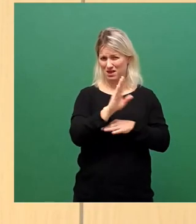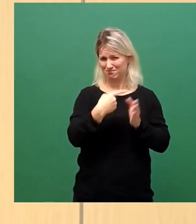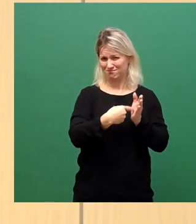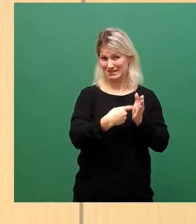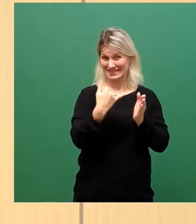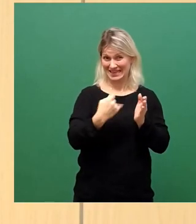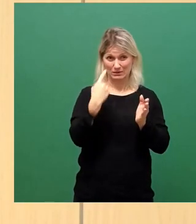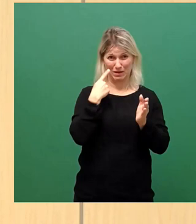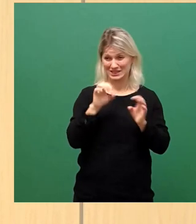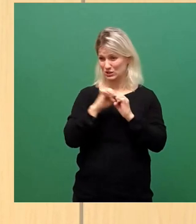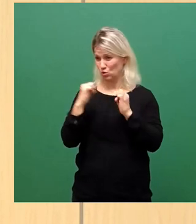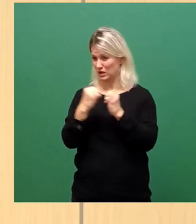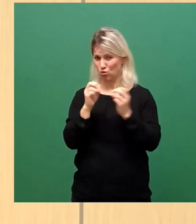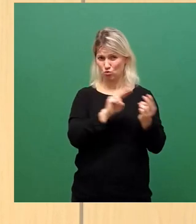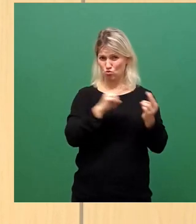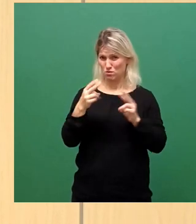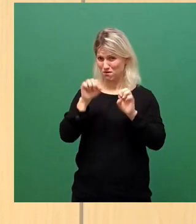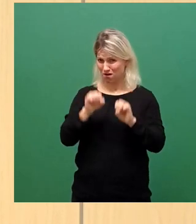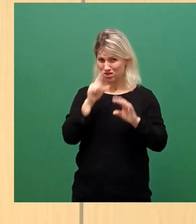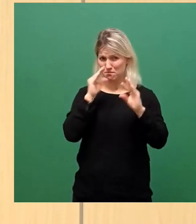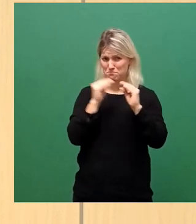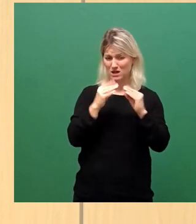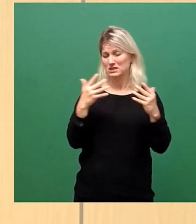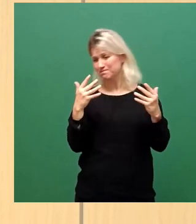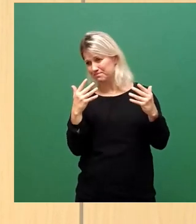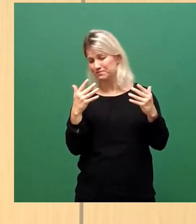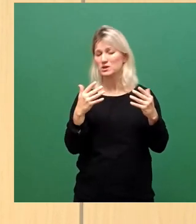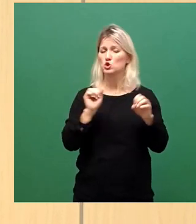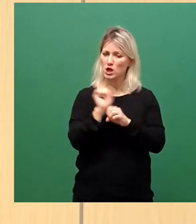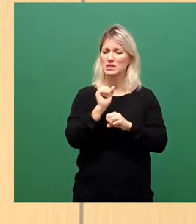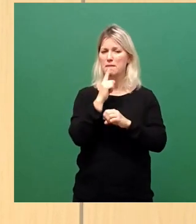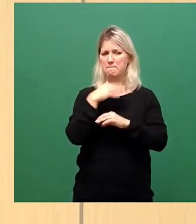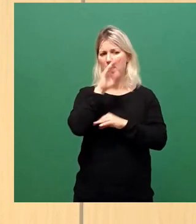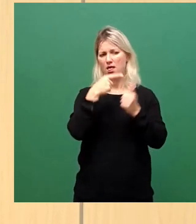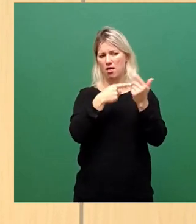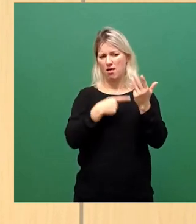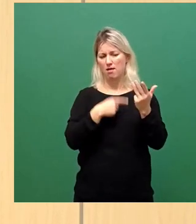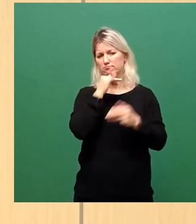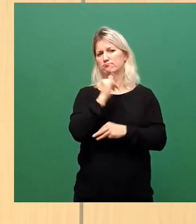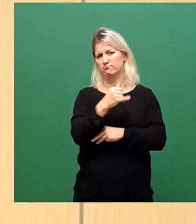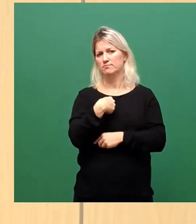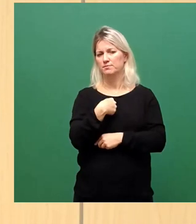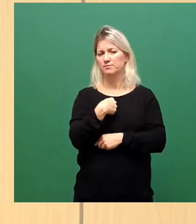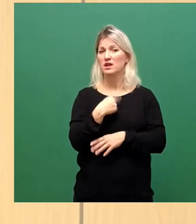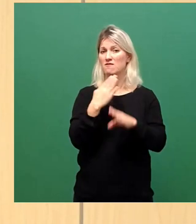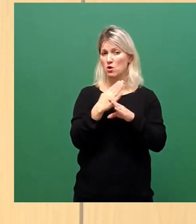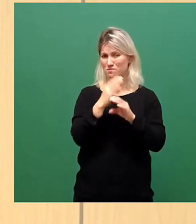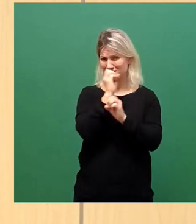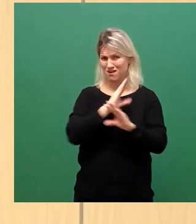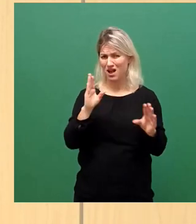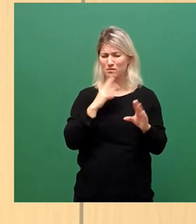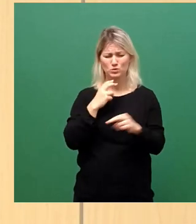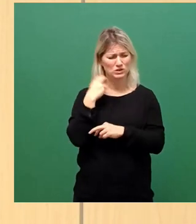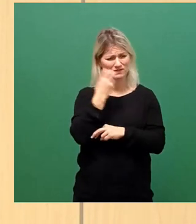umsetzbar und geeignet sind, werden wir einem Großteil der Beschlusspunkte zustimmen. Denn eins ist klar, wir müssen jede Möglichkeit nutzen,